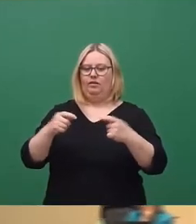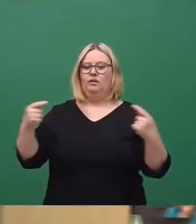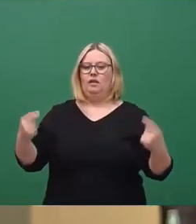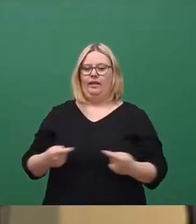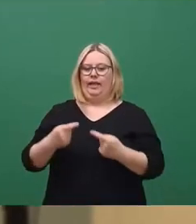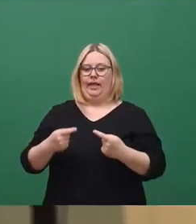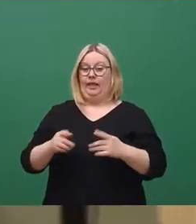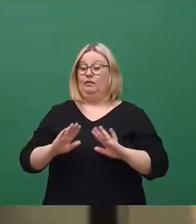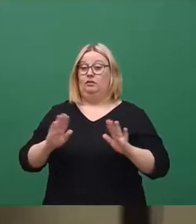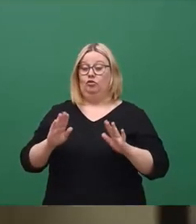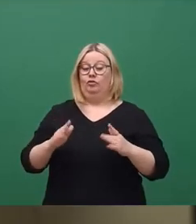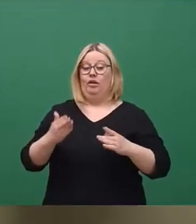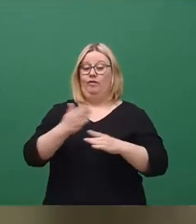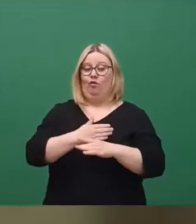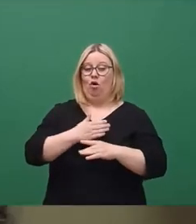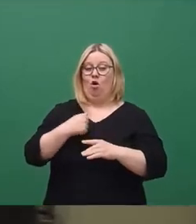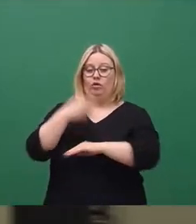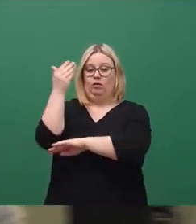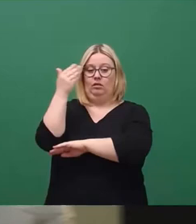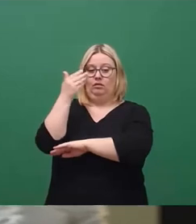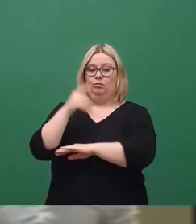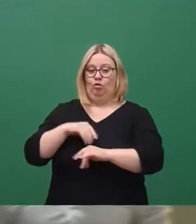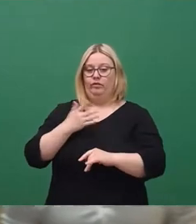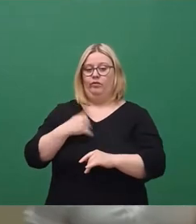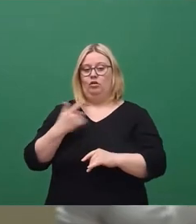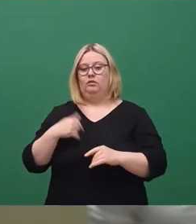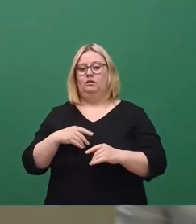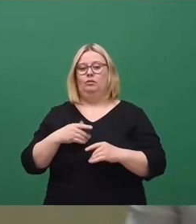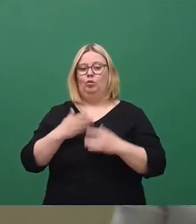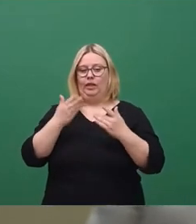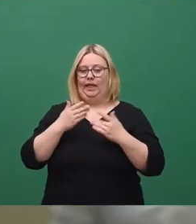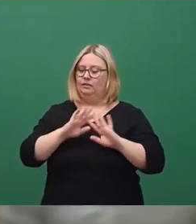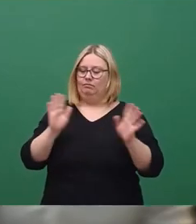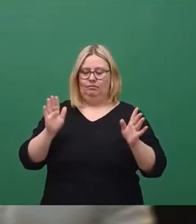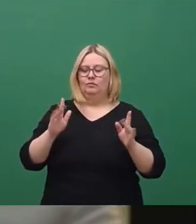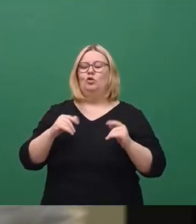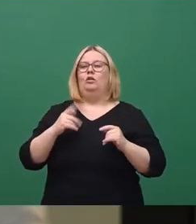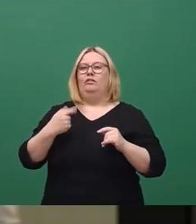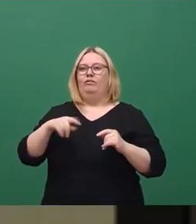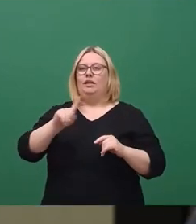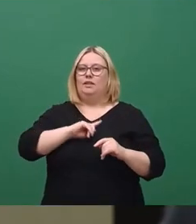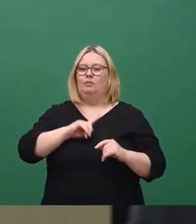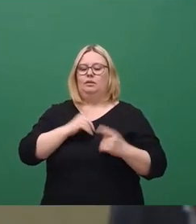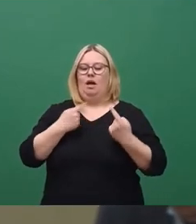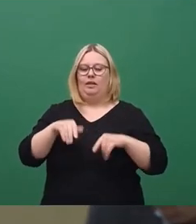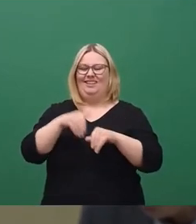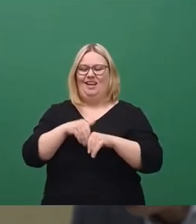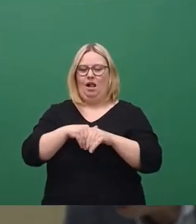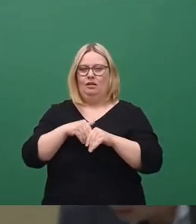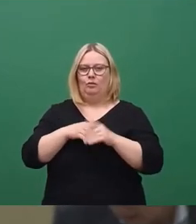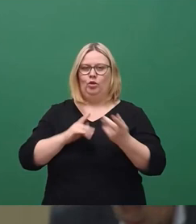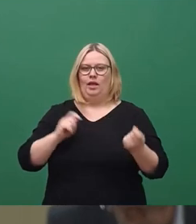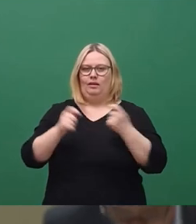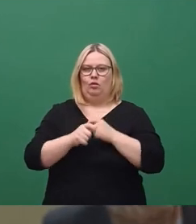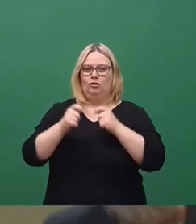weil ich vorher zwei Wahlkampfreden heute schon gehört habe, eine davon in der Büttenräte. Sondern, weil es mir um etwas anderes geht. Mir gibt es in dem Änderungsantrag. Es hat